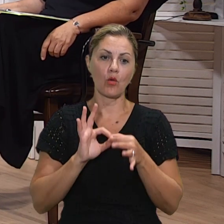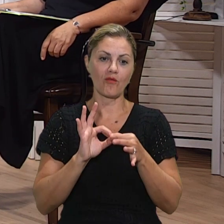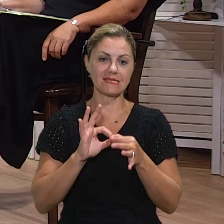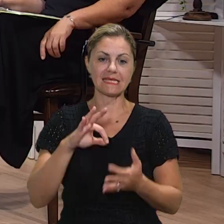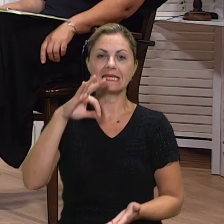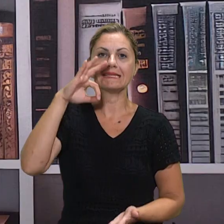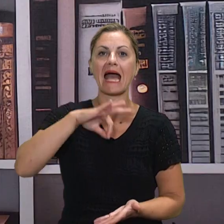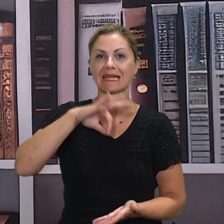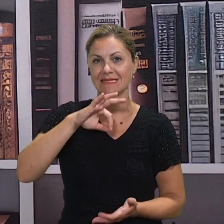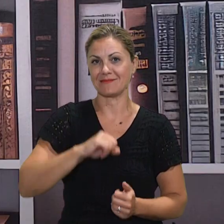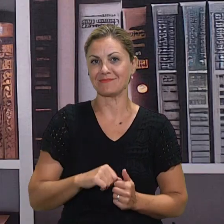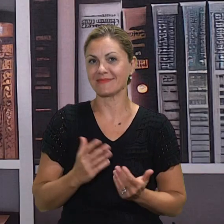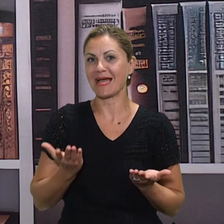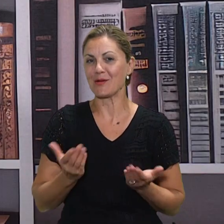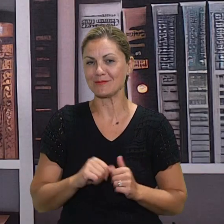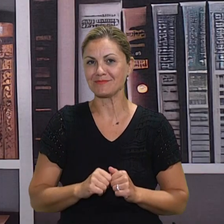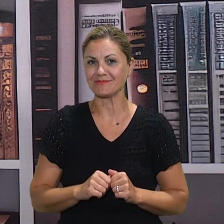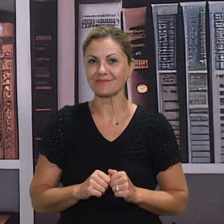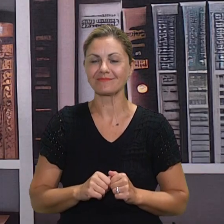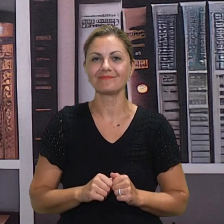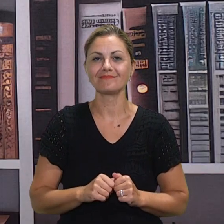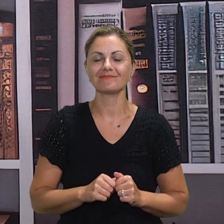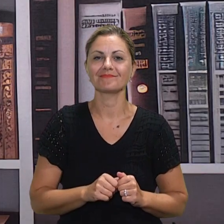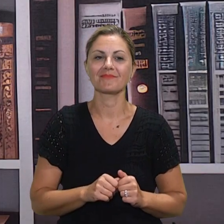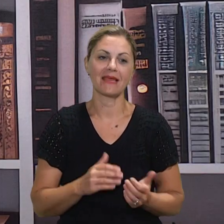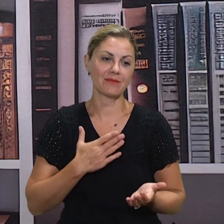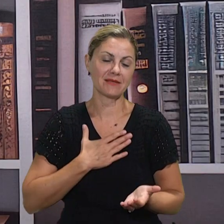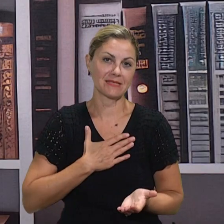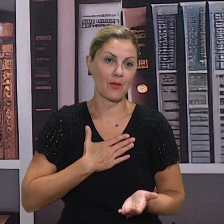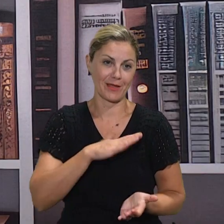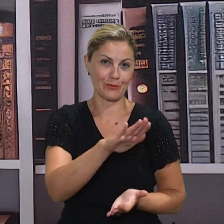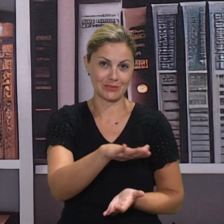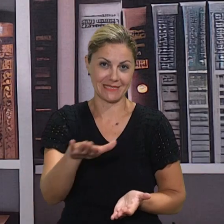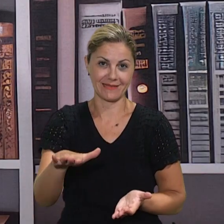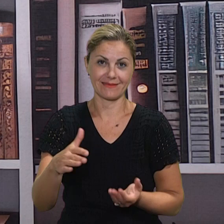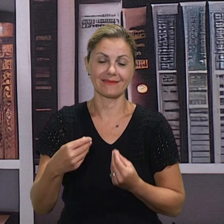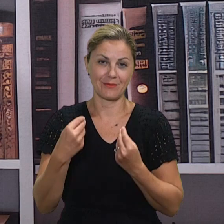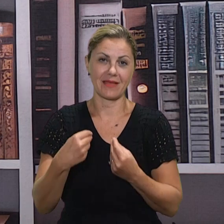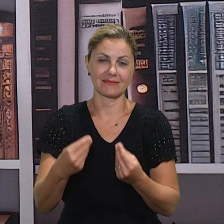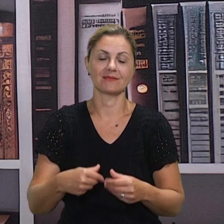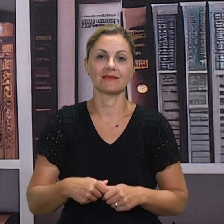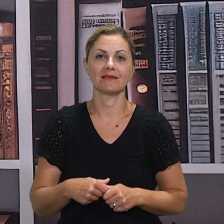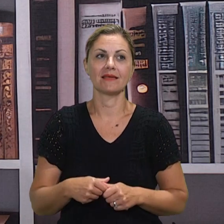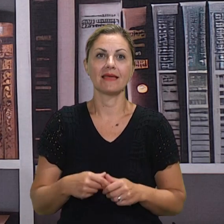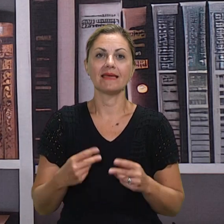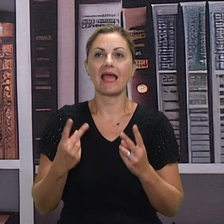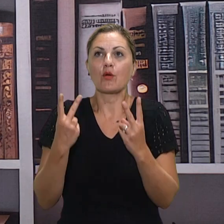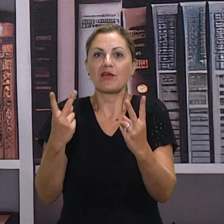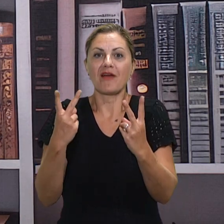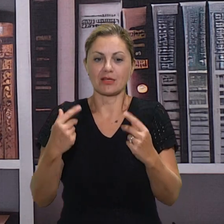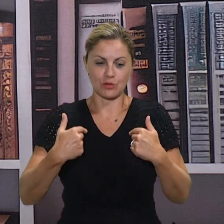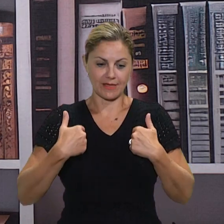Nije. Bare mojim učenicima nije. Ali opet kako se postavite od prvog razreda?